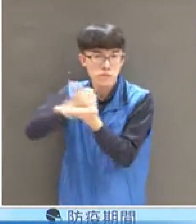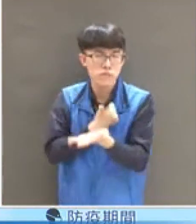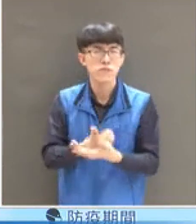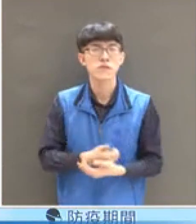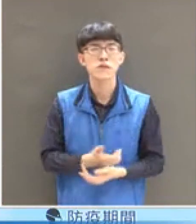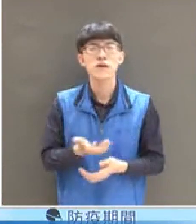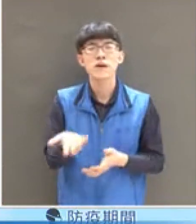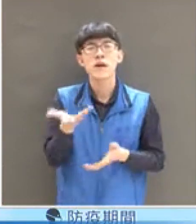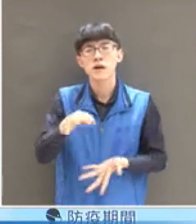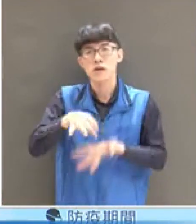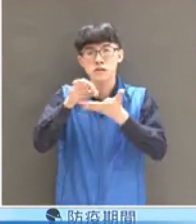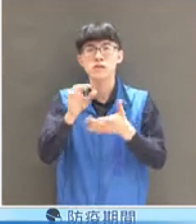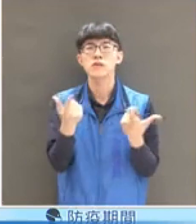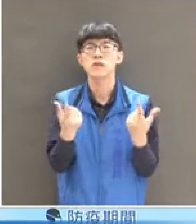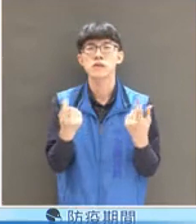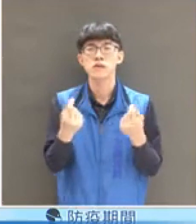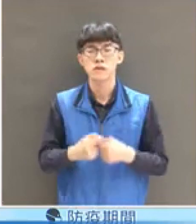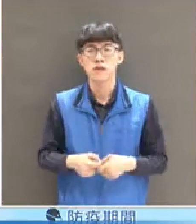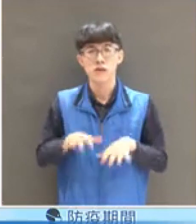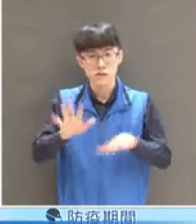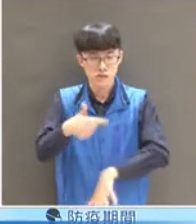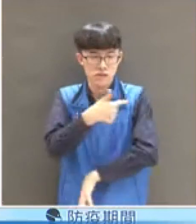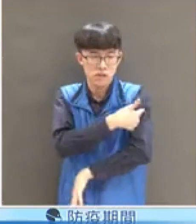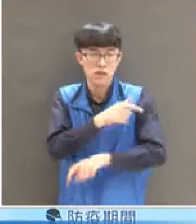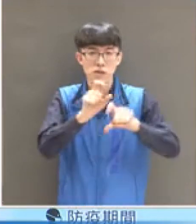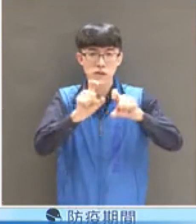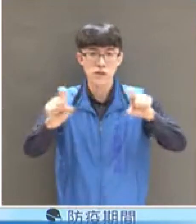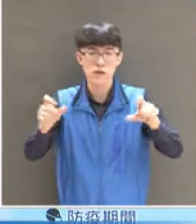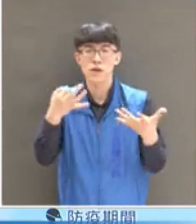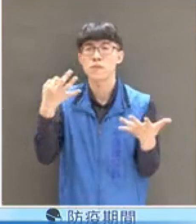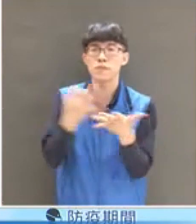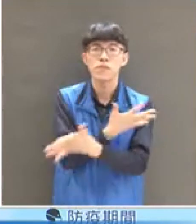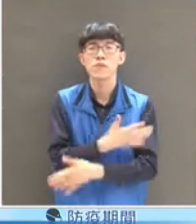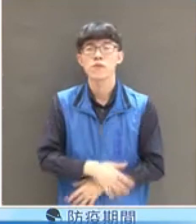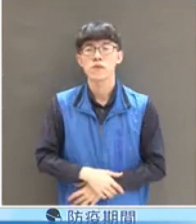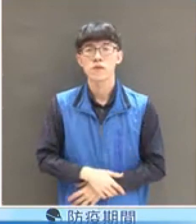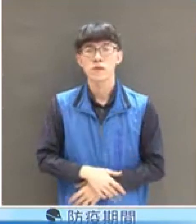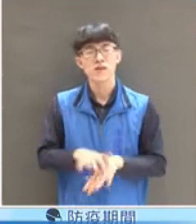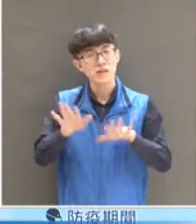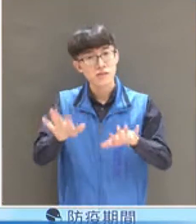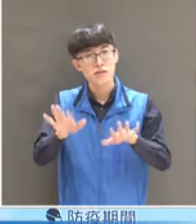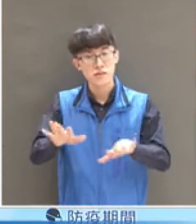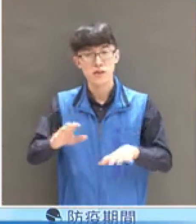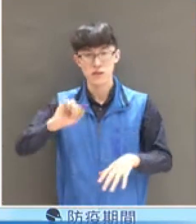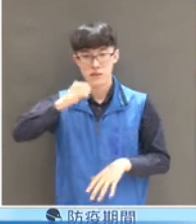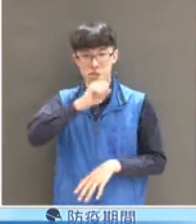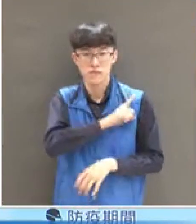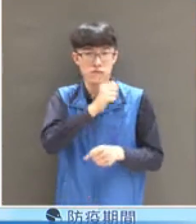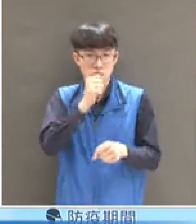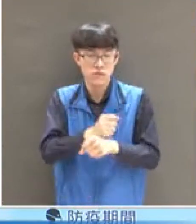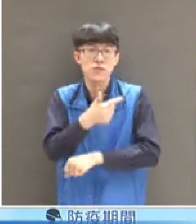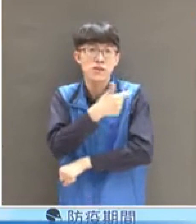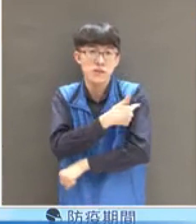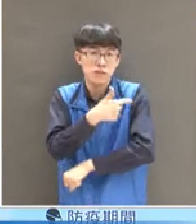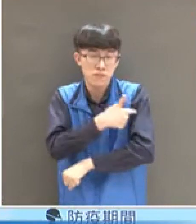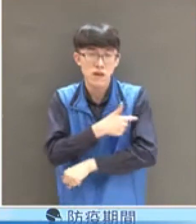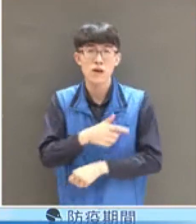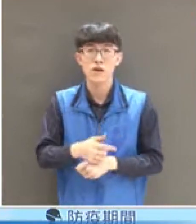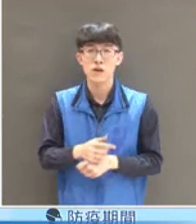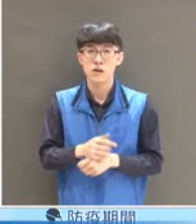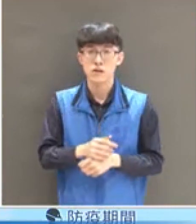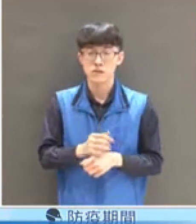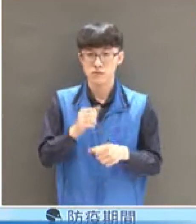不是急著要我們中央要國家趕快把疫苗在不成熟的時候就推出來而是找到好的